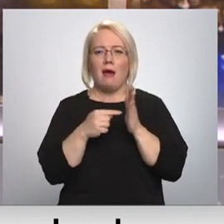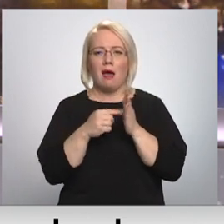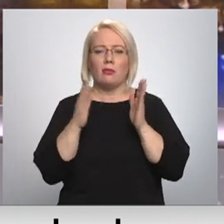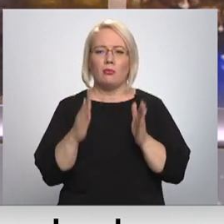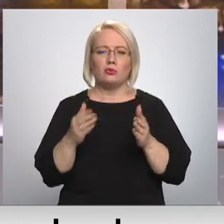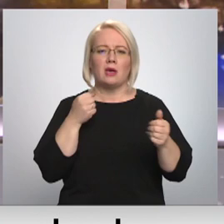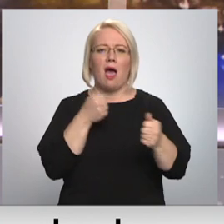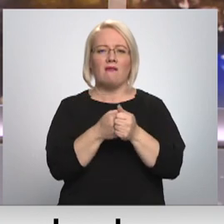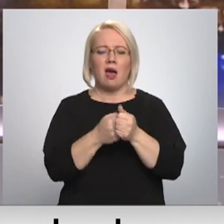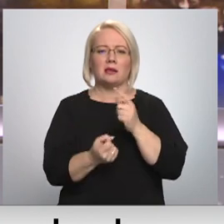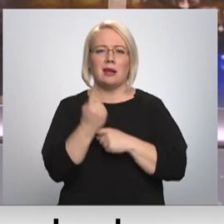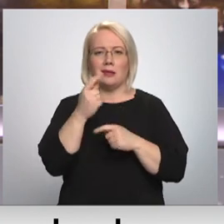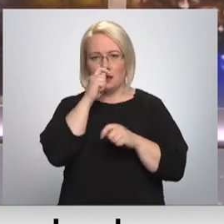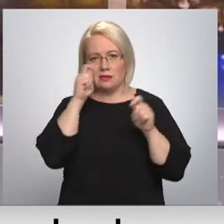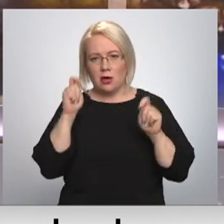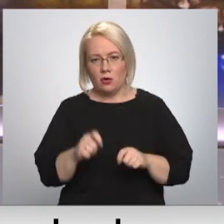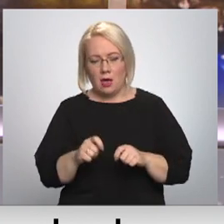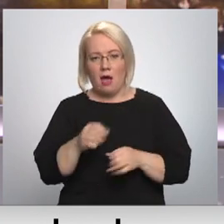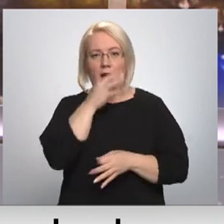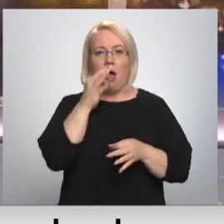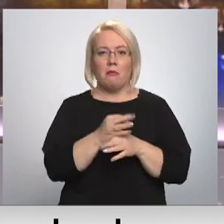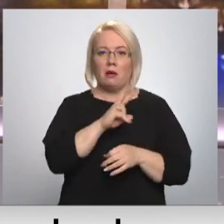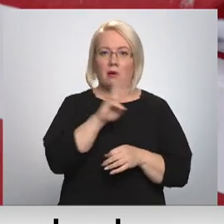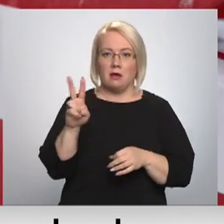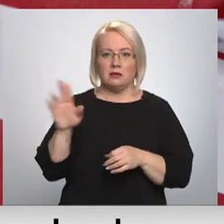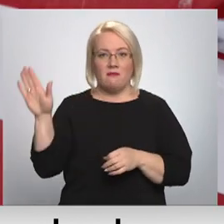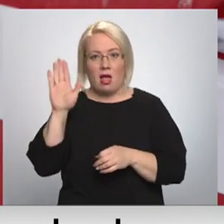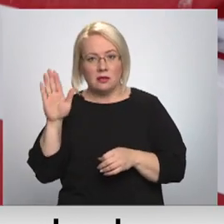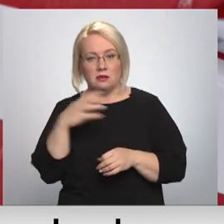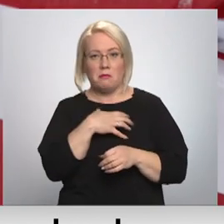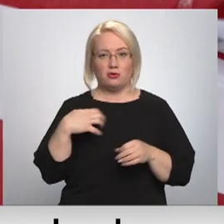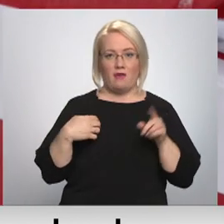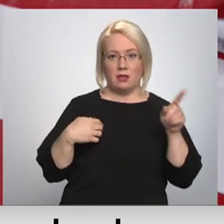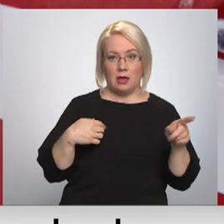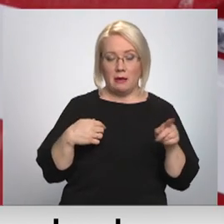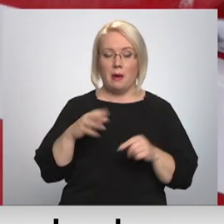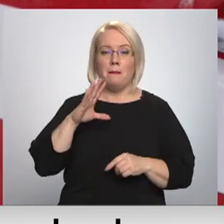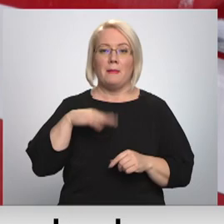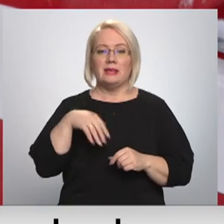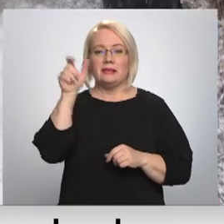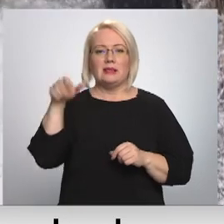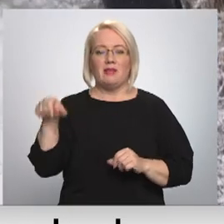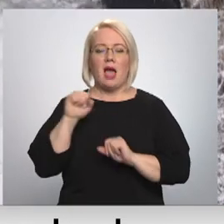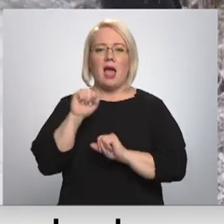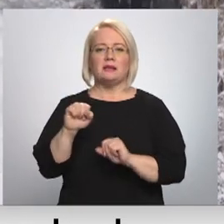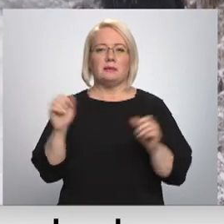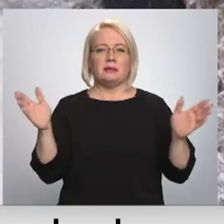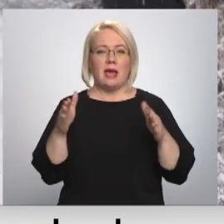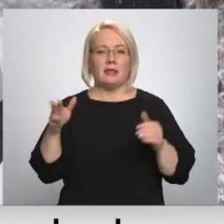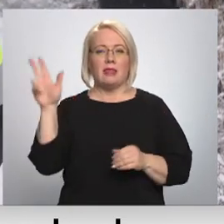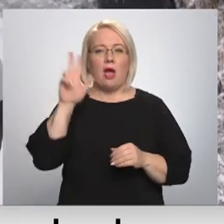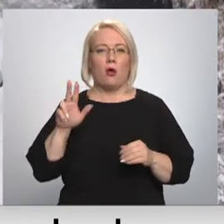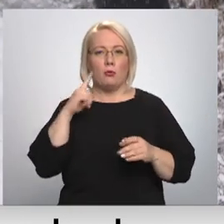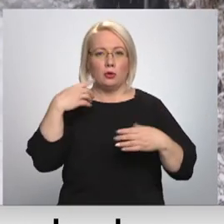zaudējumi un kas par to atbildīs – valsts vai pašvaldība. Īsi pēc civilās aizsardzības sēdes šorī Daugavpils domē,